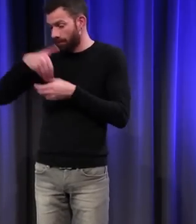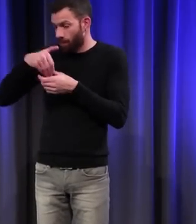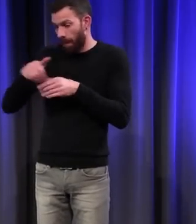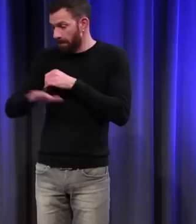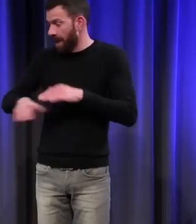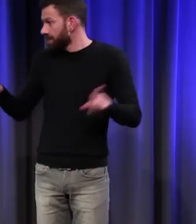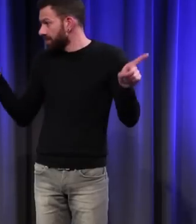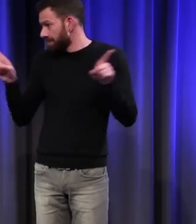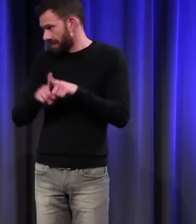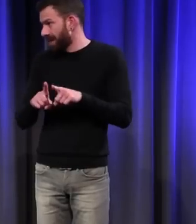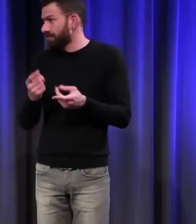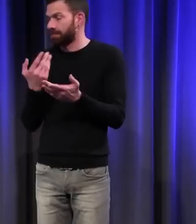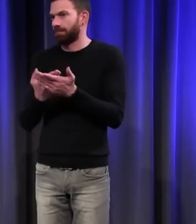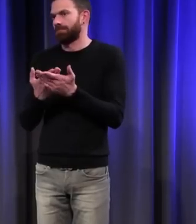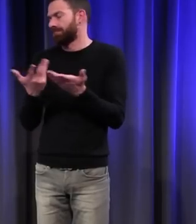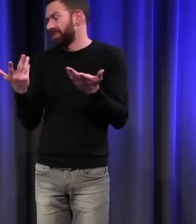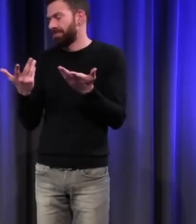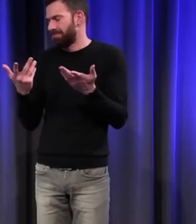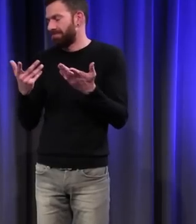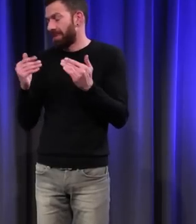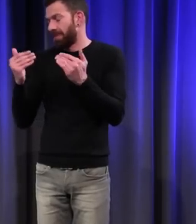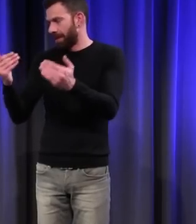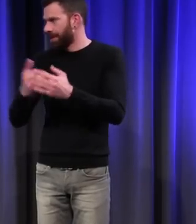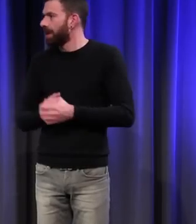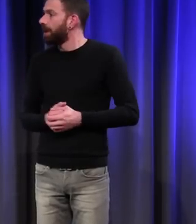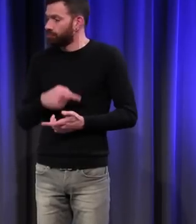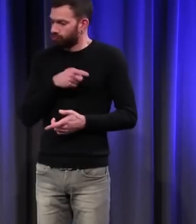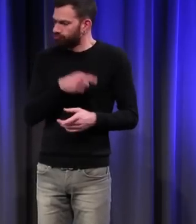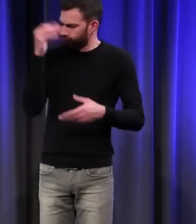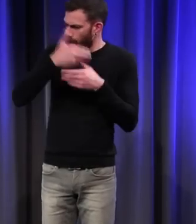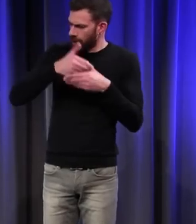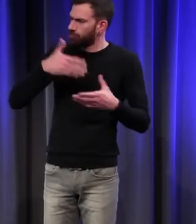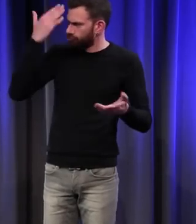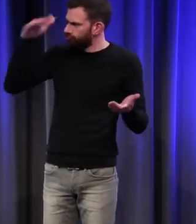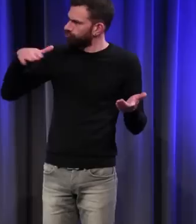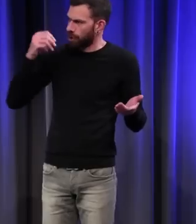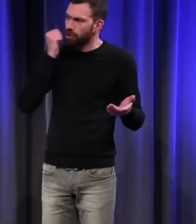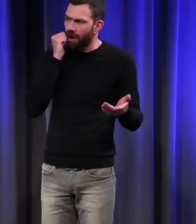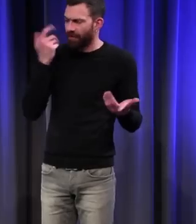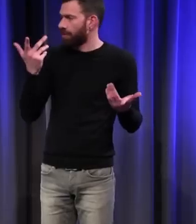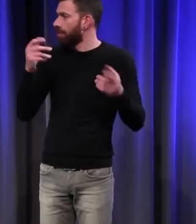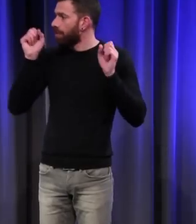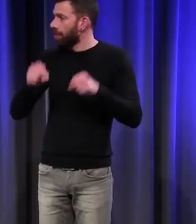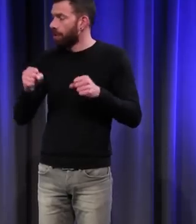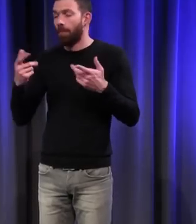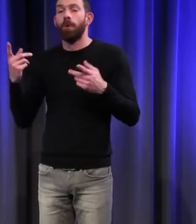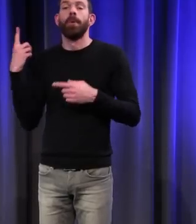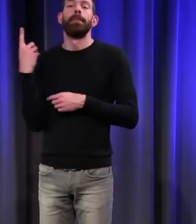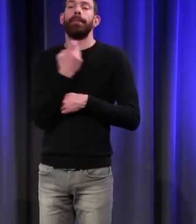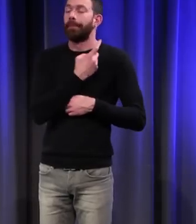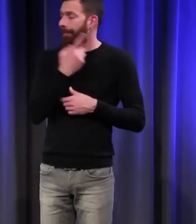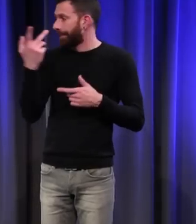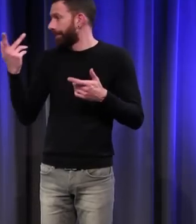C'est un objet qui change très peu. Donc, on connaît le savon. On a toutes sortes de moyens pour se parfumer.